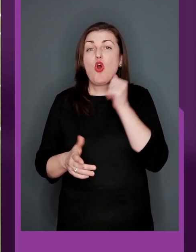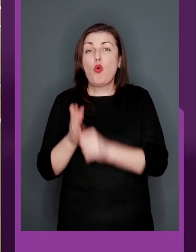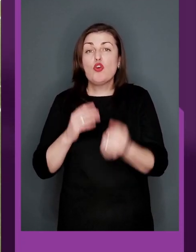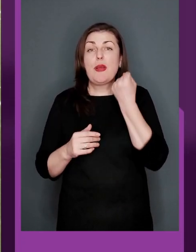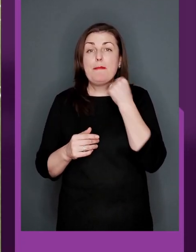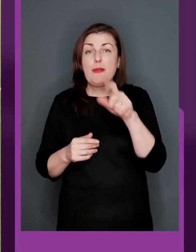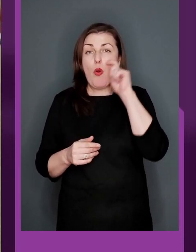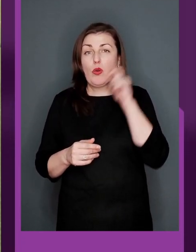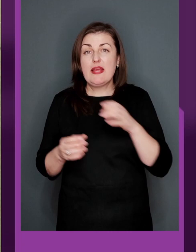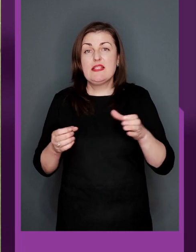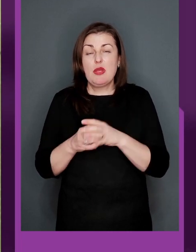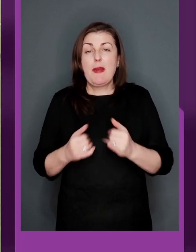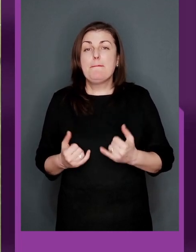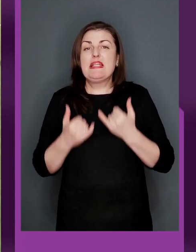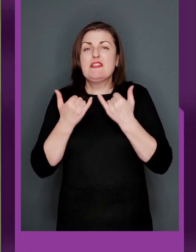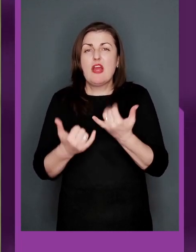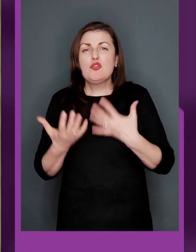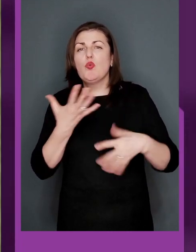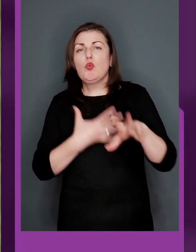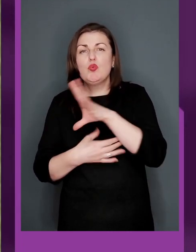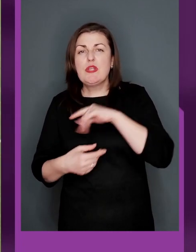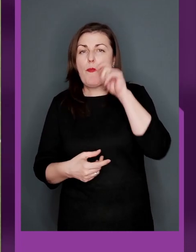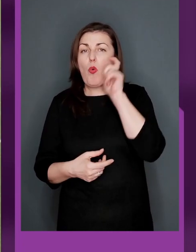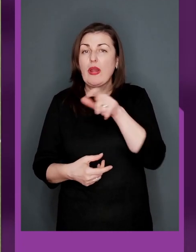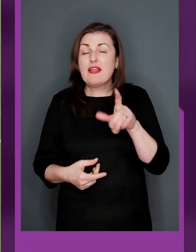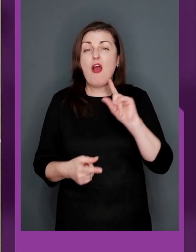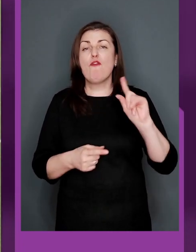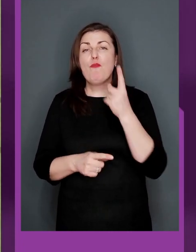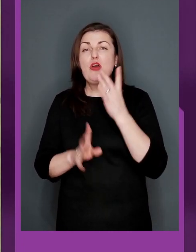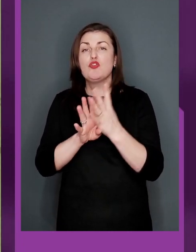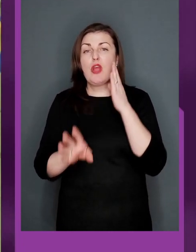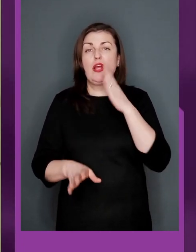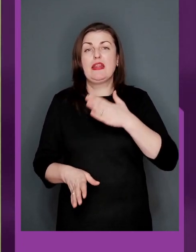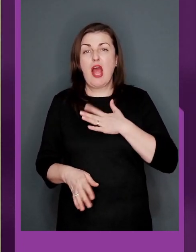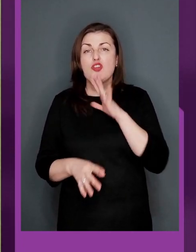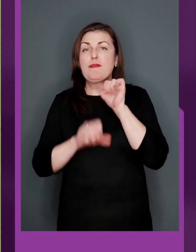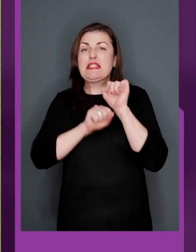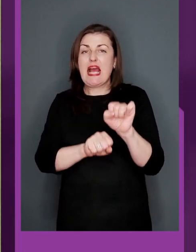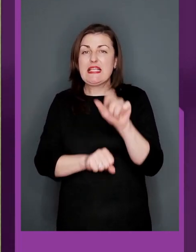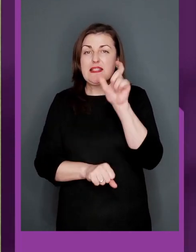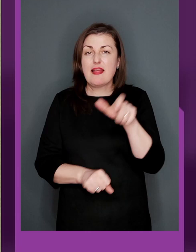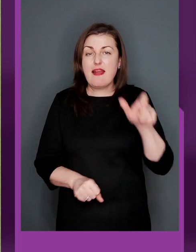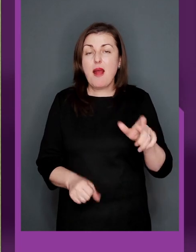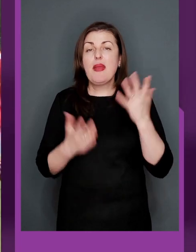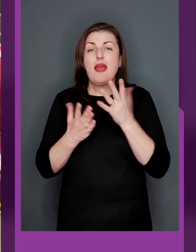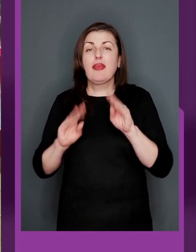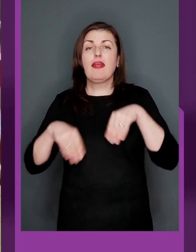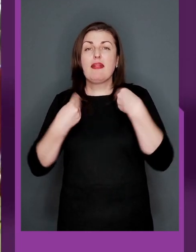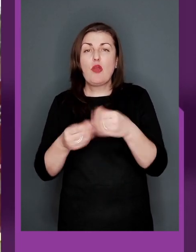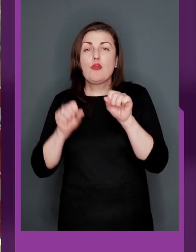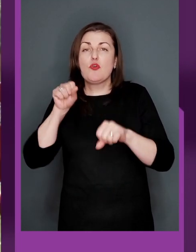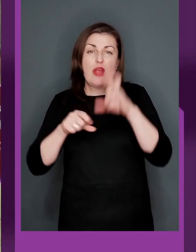кожна перемога українською збірною присвячується усім українцям. І в першу чергу нашим захисникам. Які